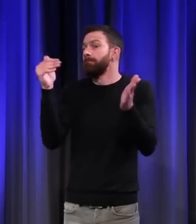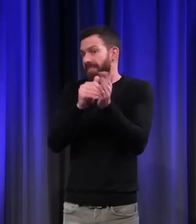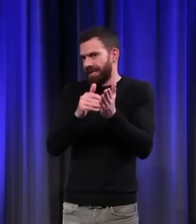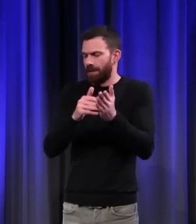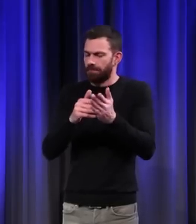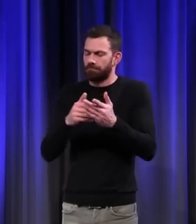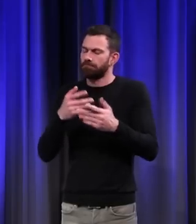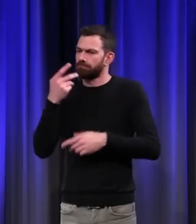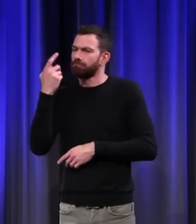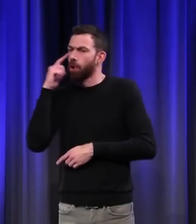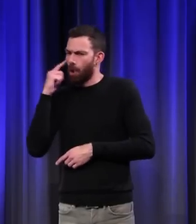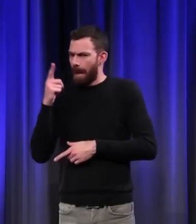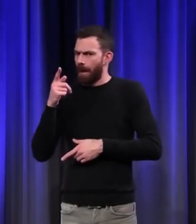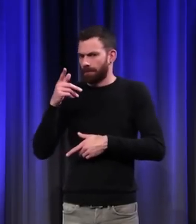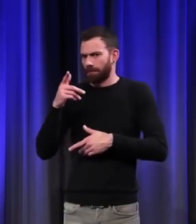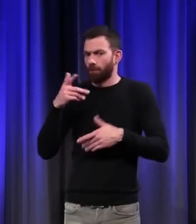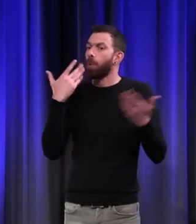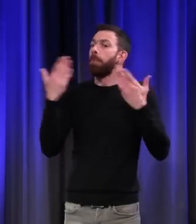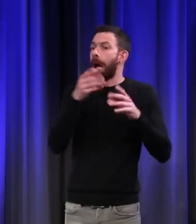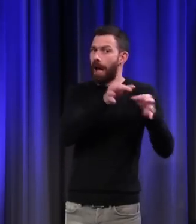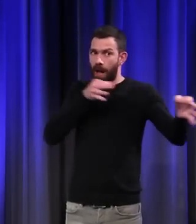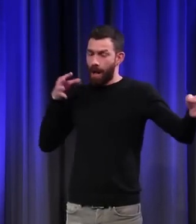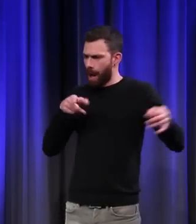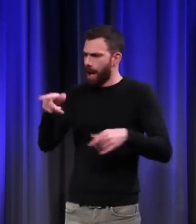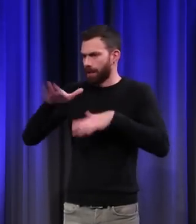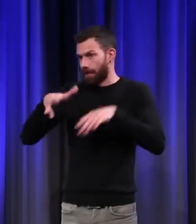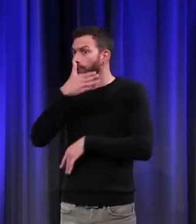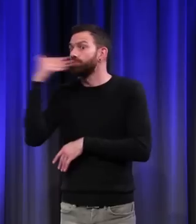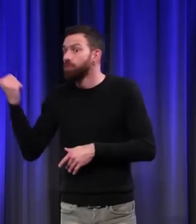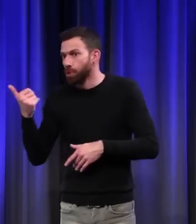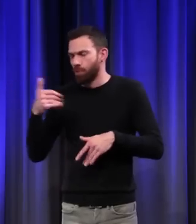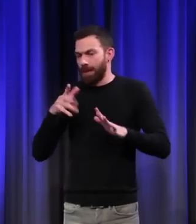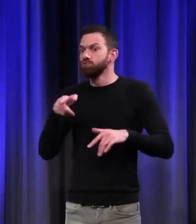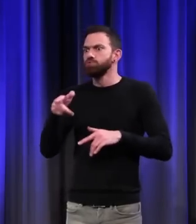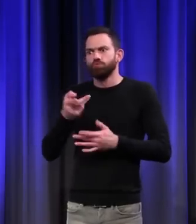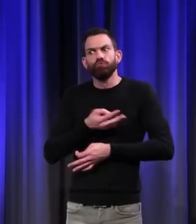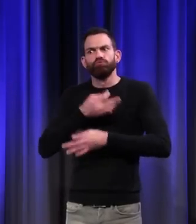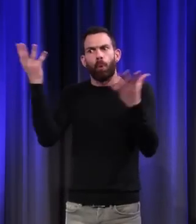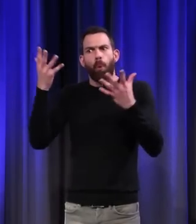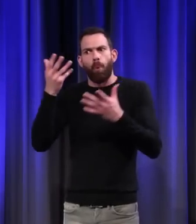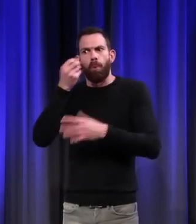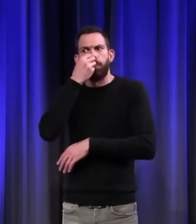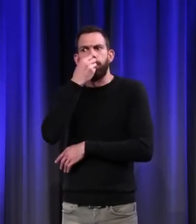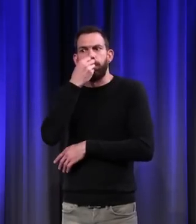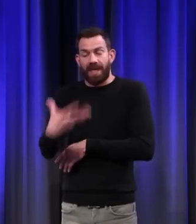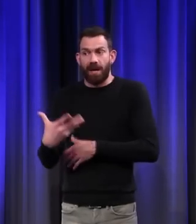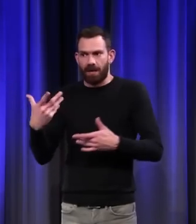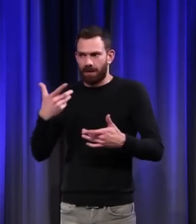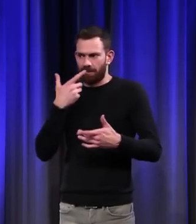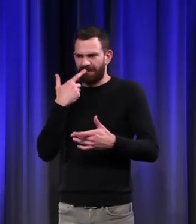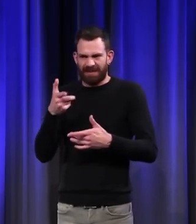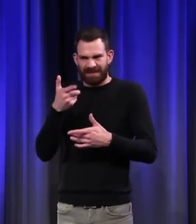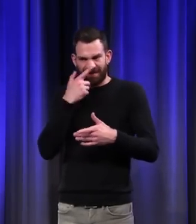'arc, mais beaucoup trop efficace. Donc, instrument du diable, interdite par les prélats et par les synodes.